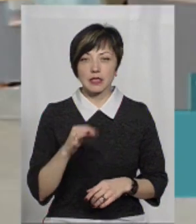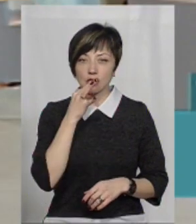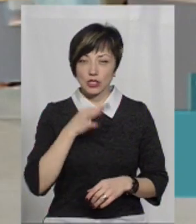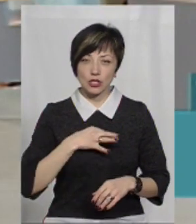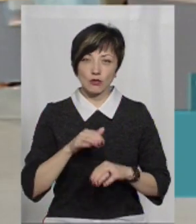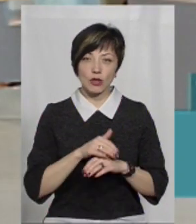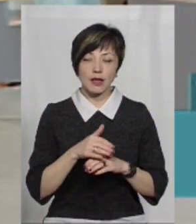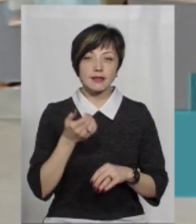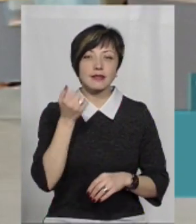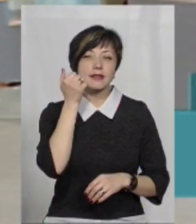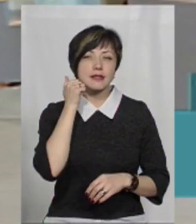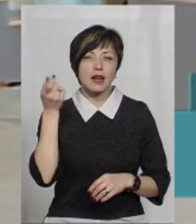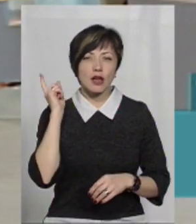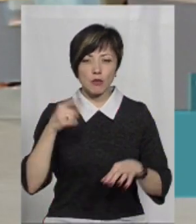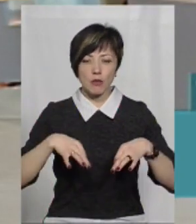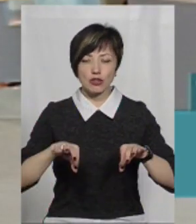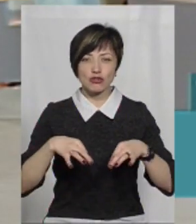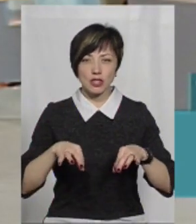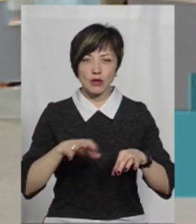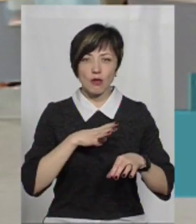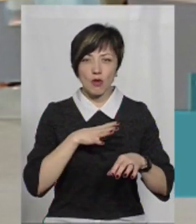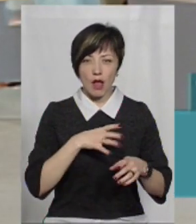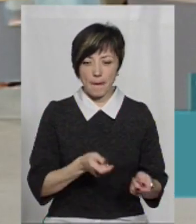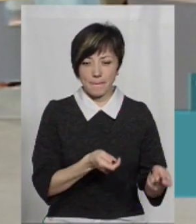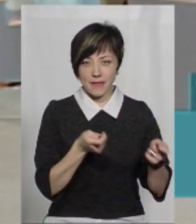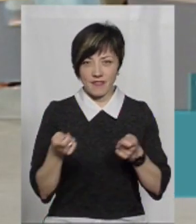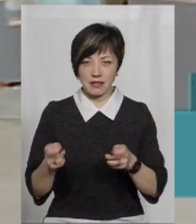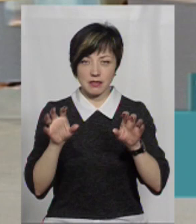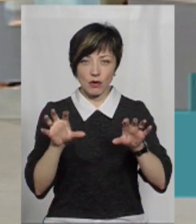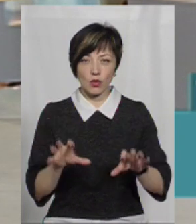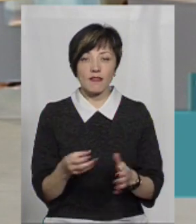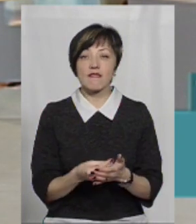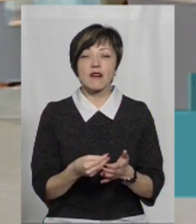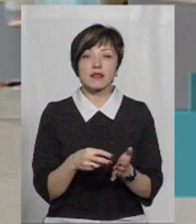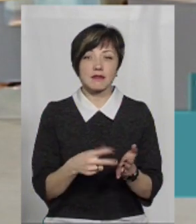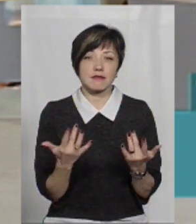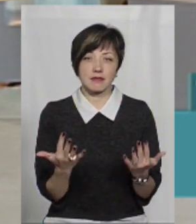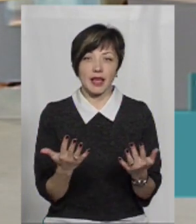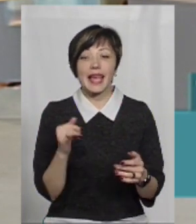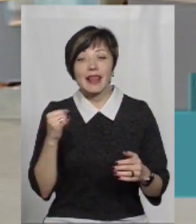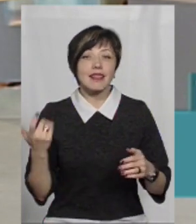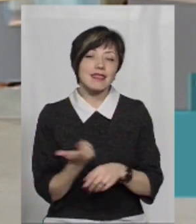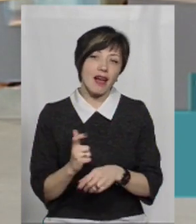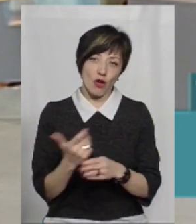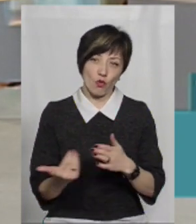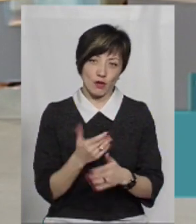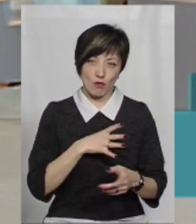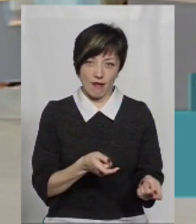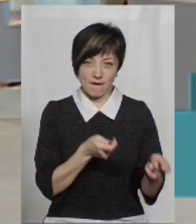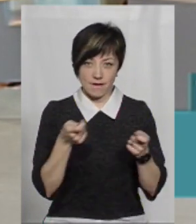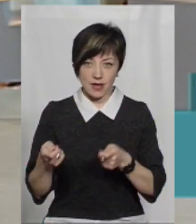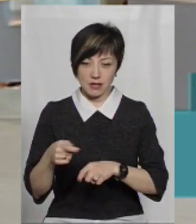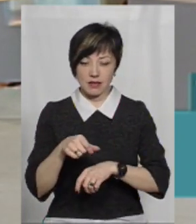найстаріша машина, яка була розмитнена, вона вартість є, і найновіша машина, яка була